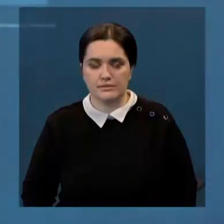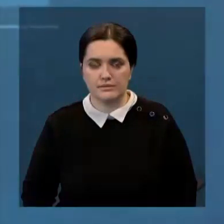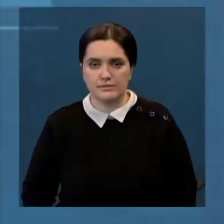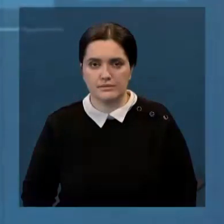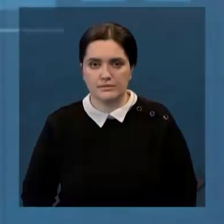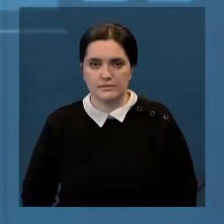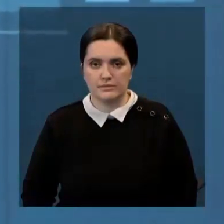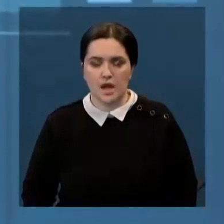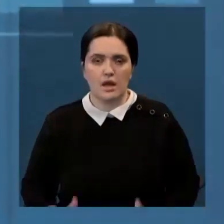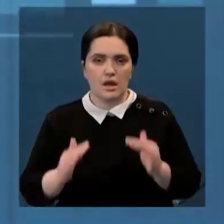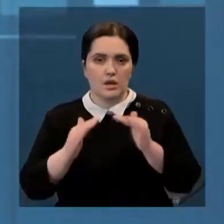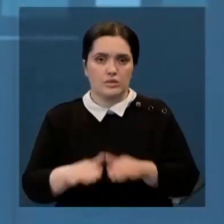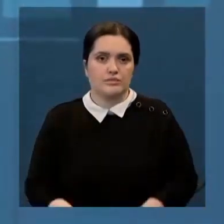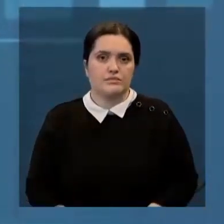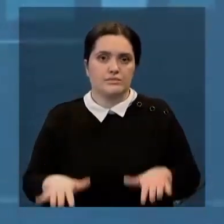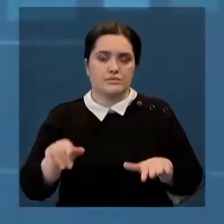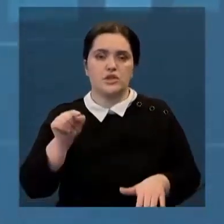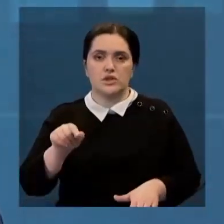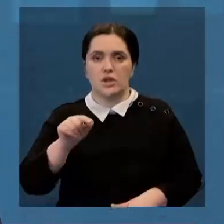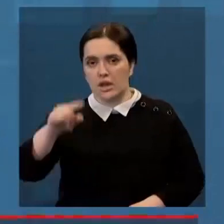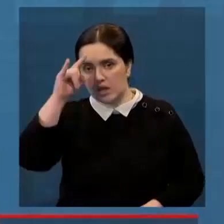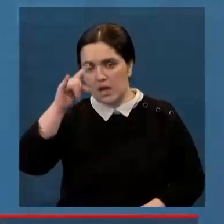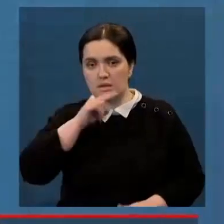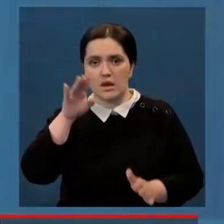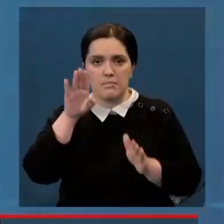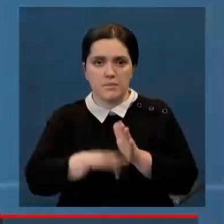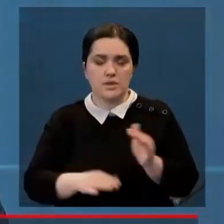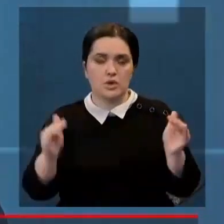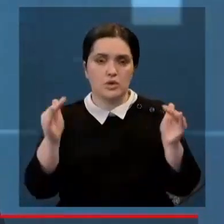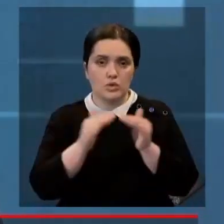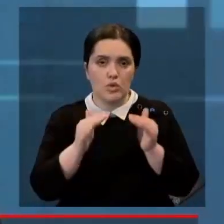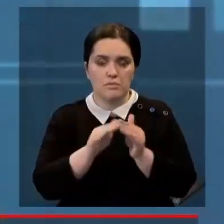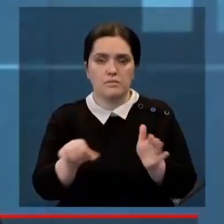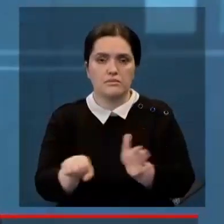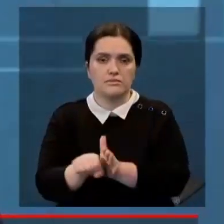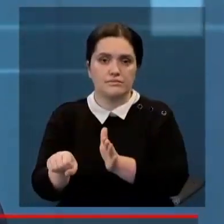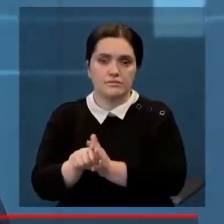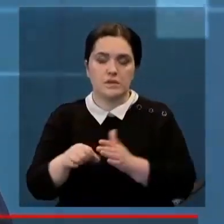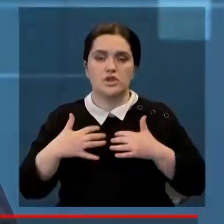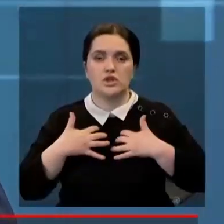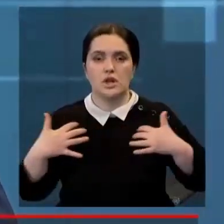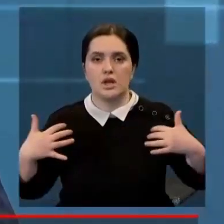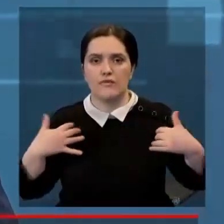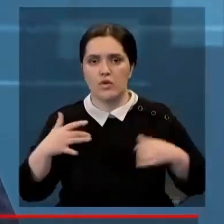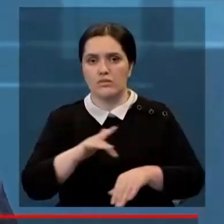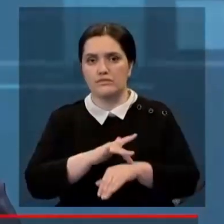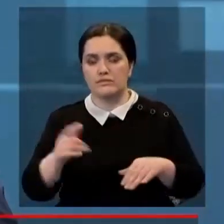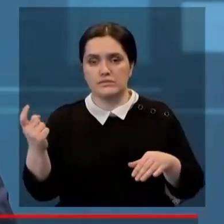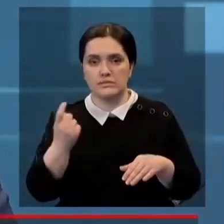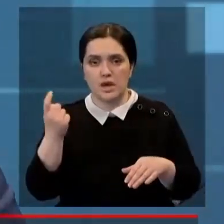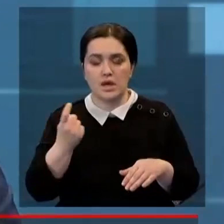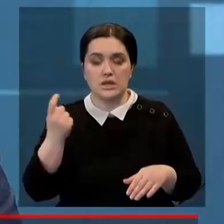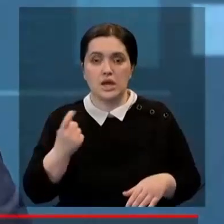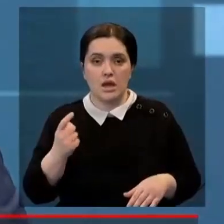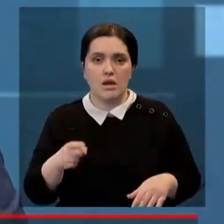Сотни затопленных домов, тысячи казахстанцев без крыши над головой. Гибнет скот, уничтожены целые хозяйства. И